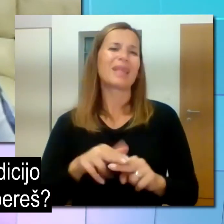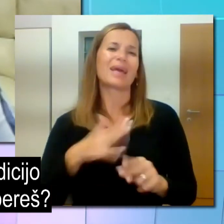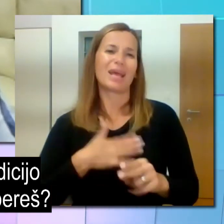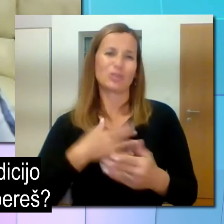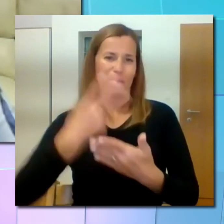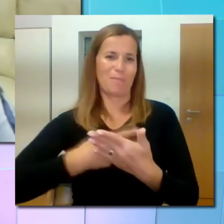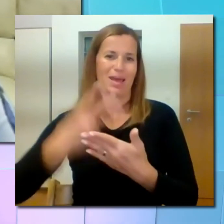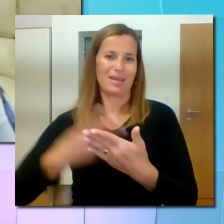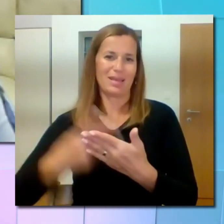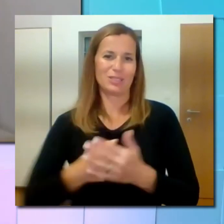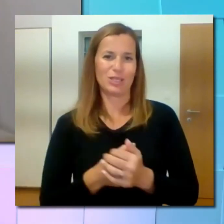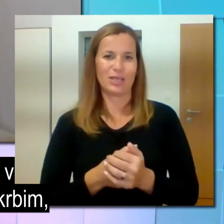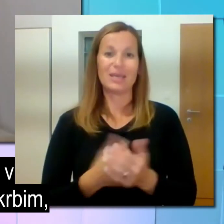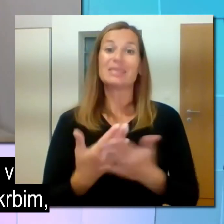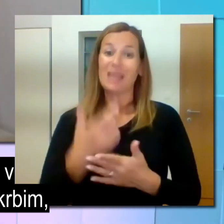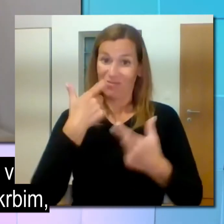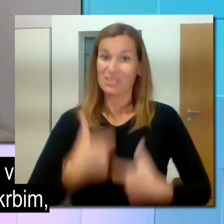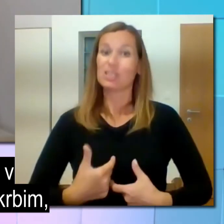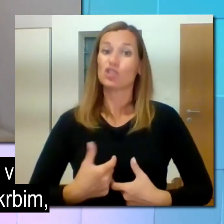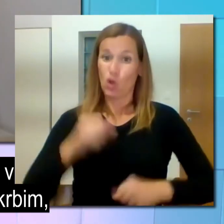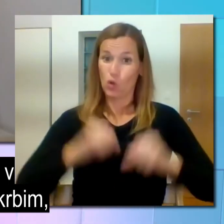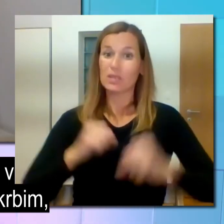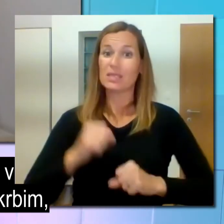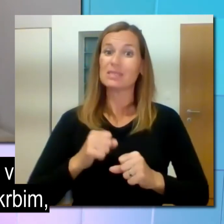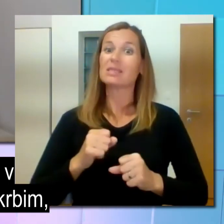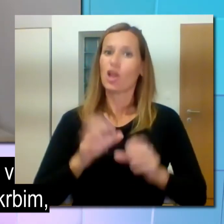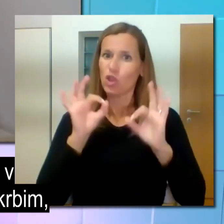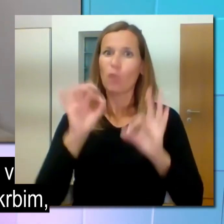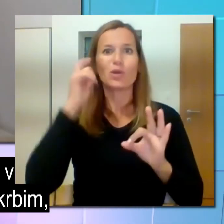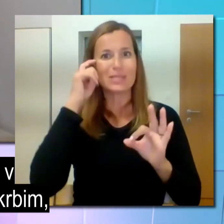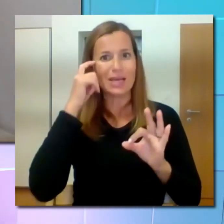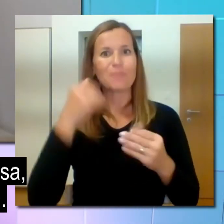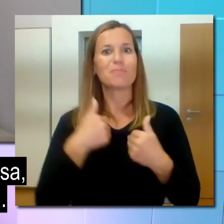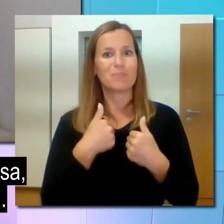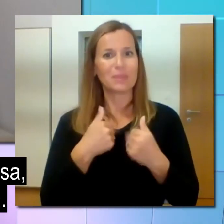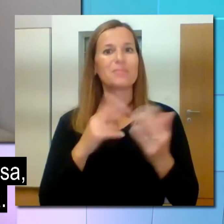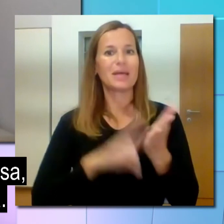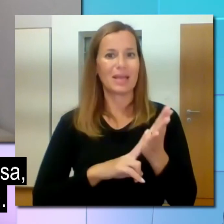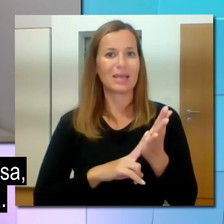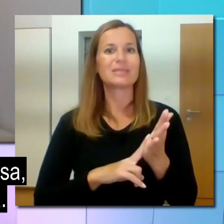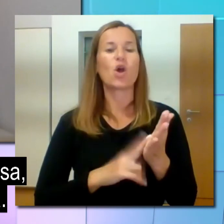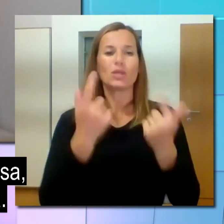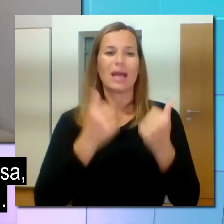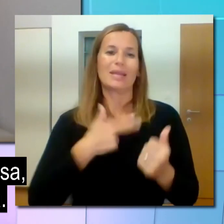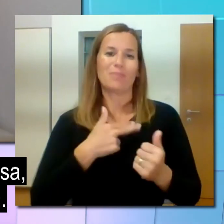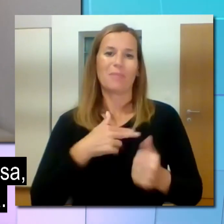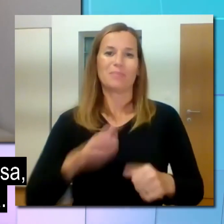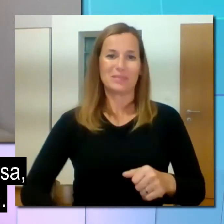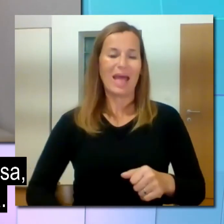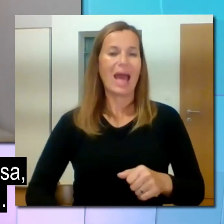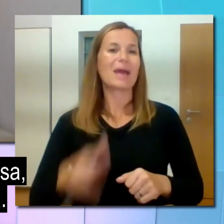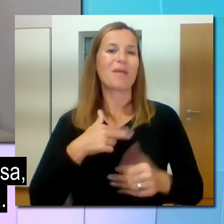naraje bereš? Za fizično kondicijo pa v zadnjem času res dobro skrbim. Moram reči, odkar imam psa,